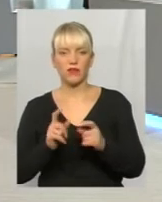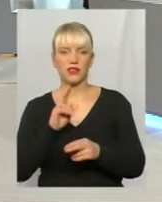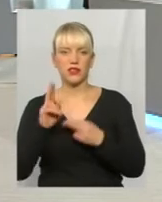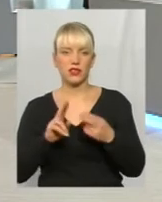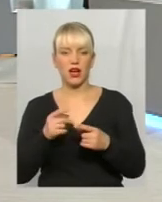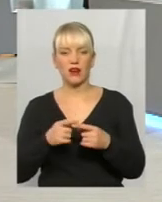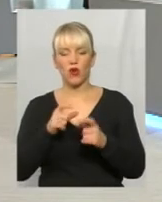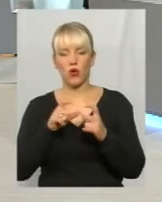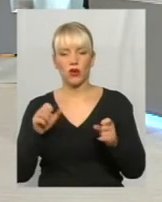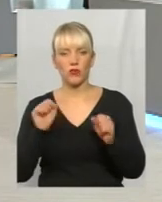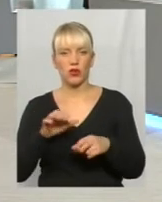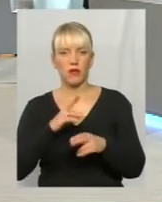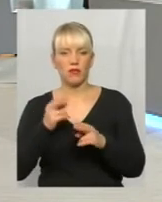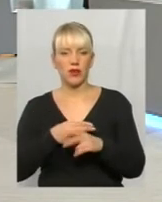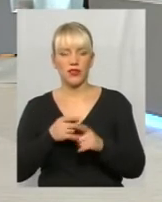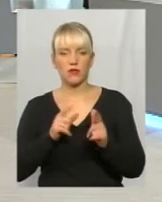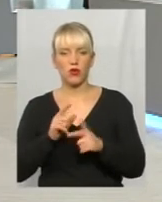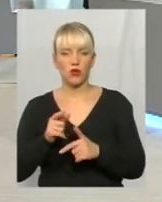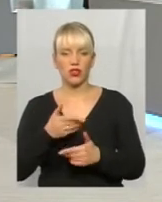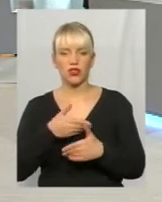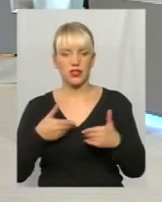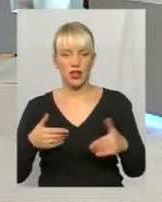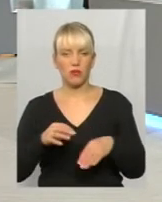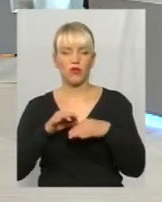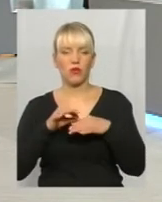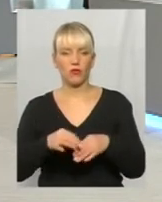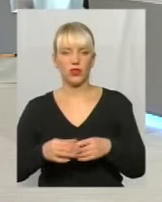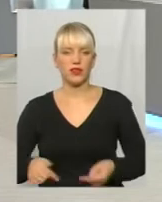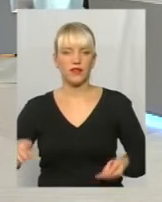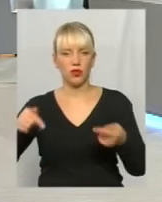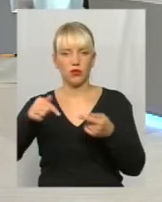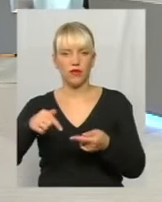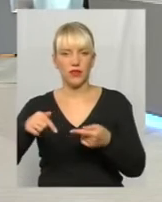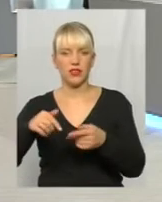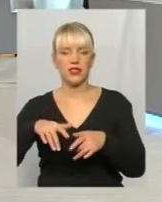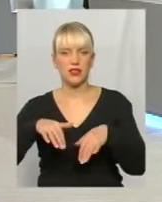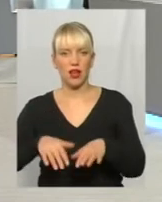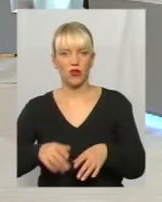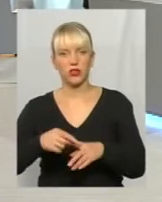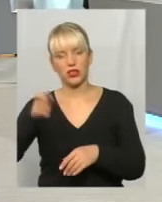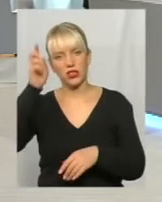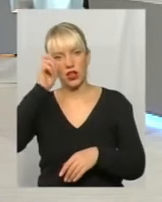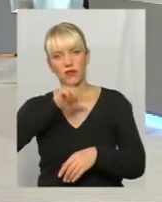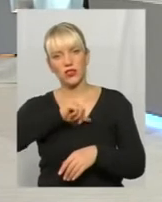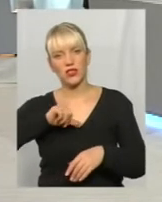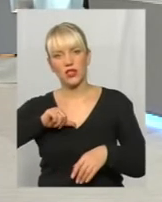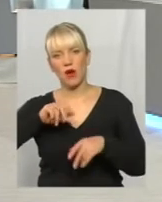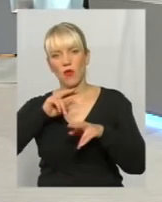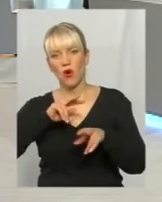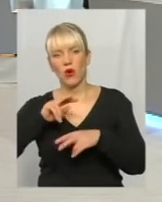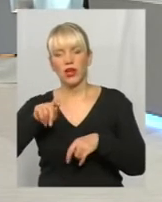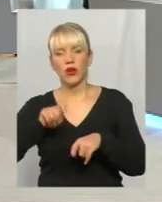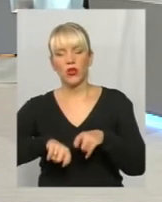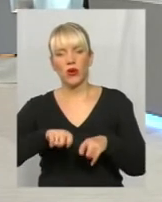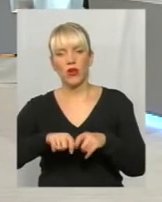без погодження з нами проводити відповідні заходи державного нагляду контролю по тих